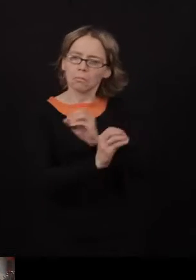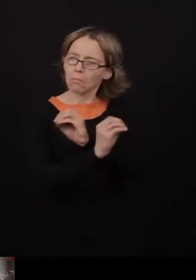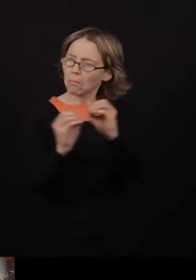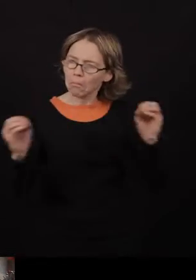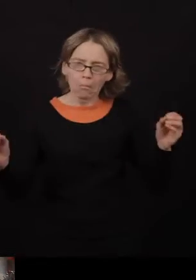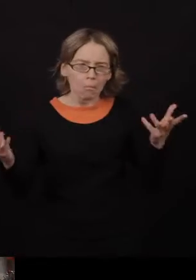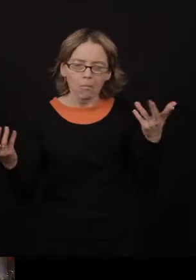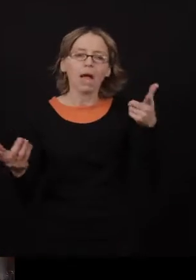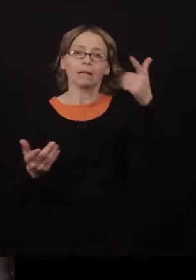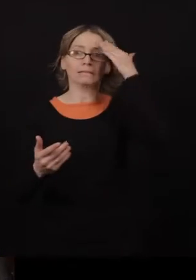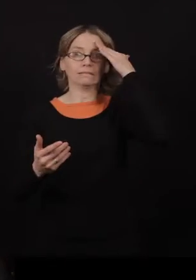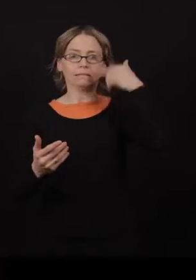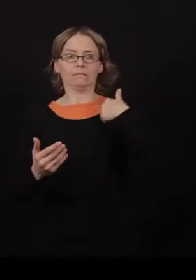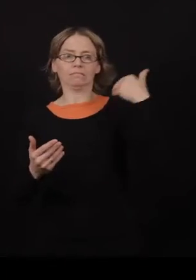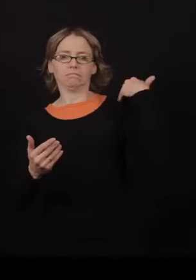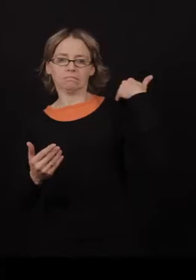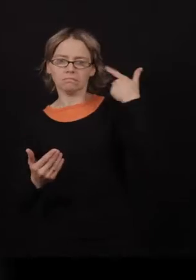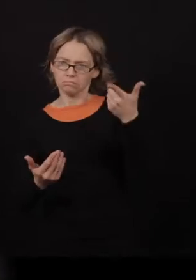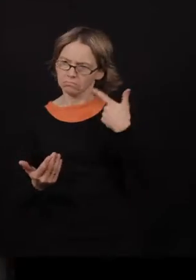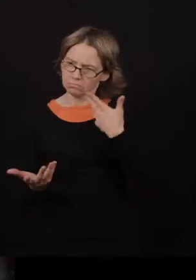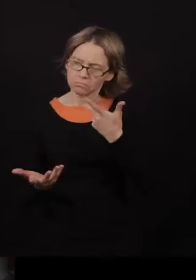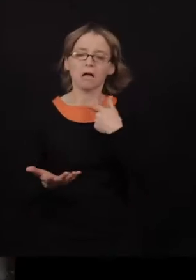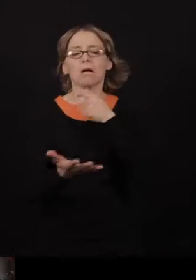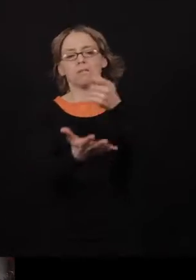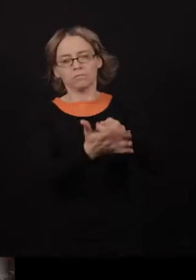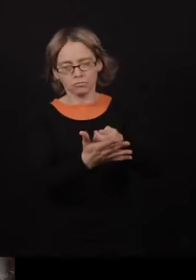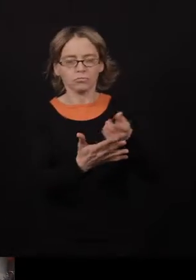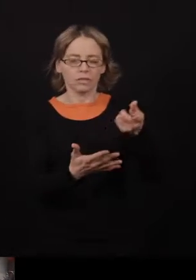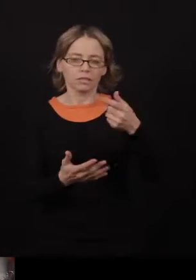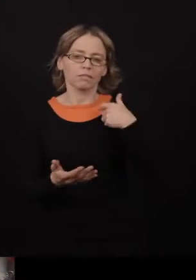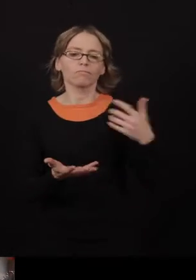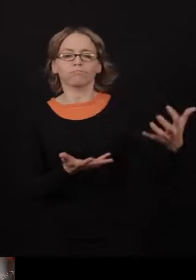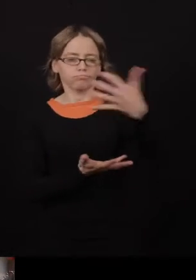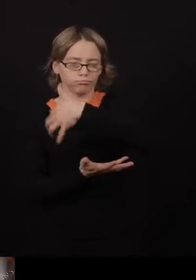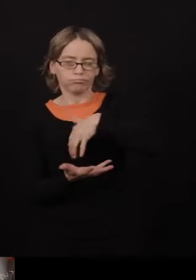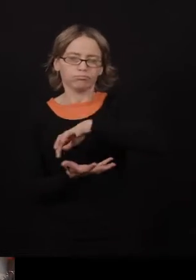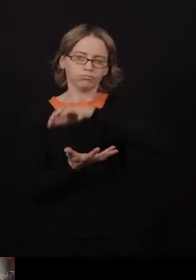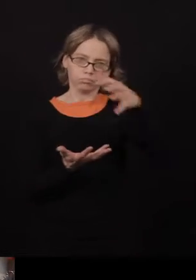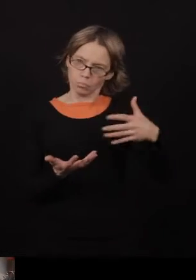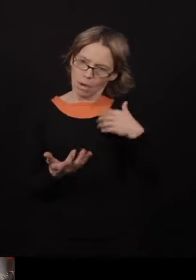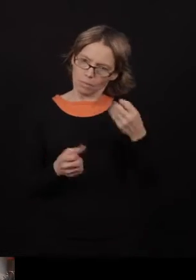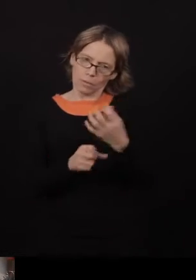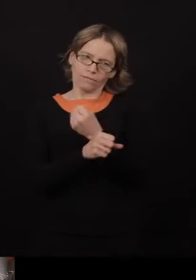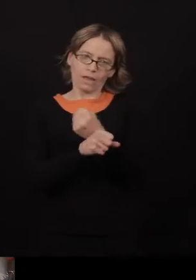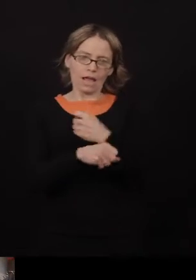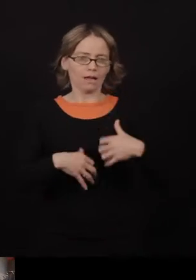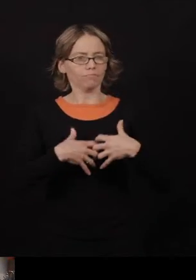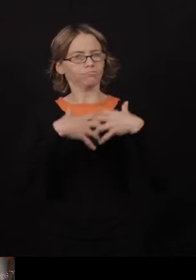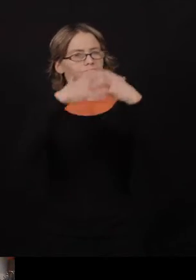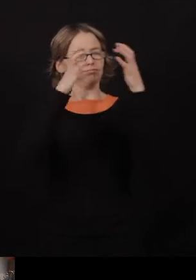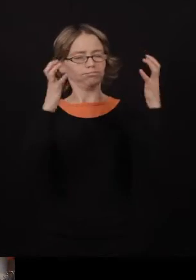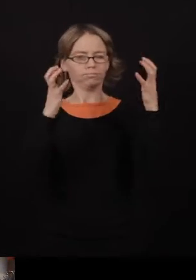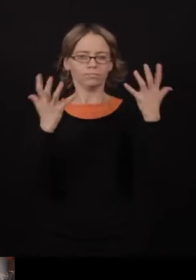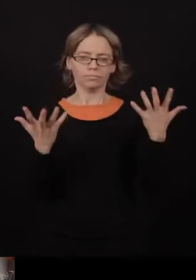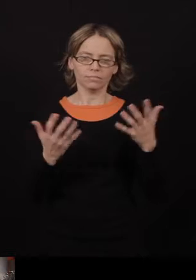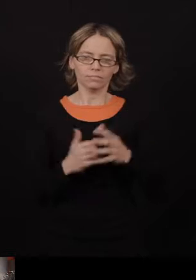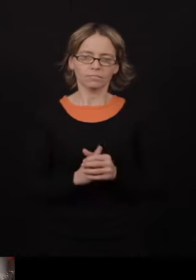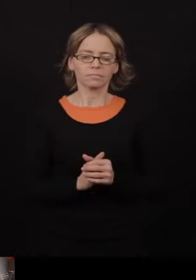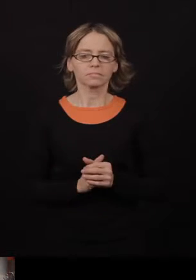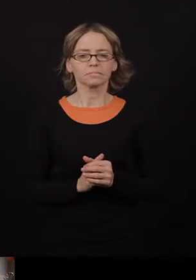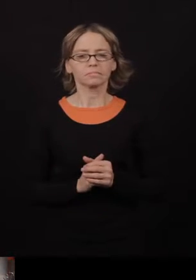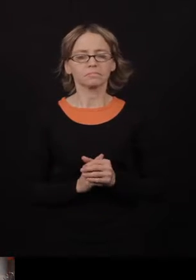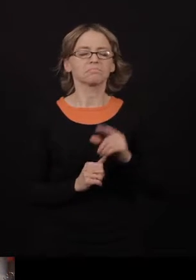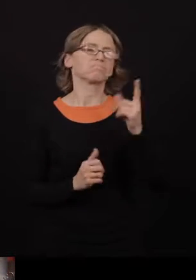repositionner et les reconfigurer comme on le désire pour qu'ils représentent l'environnement qui nous